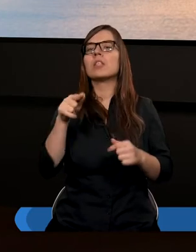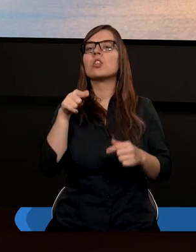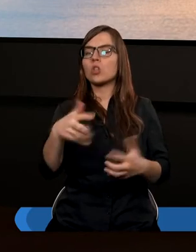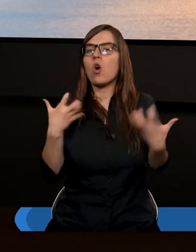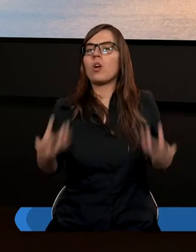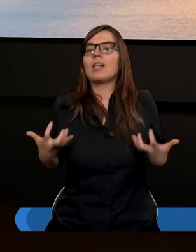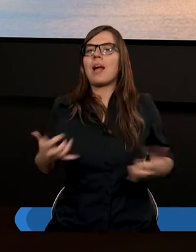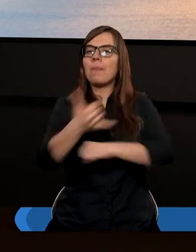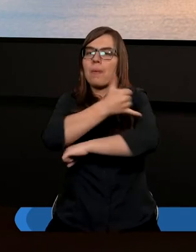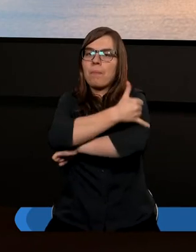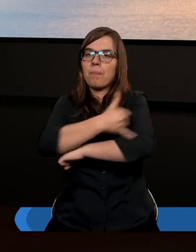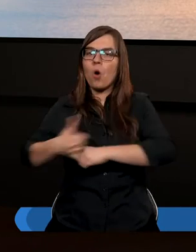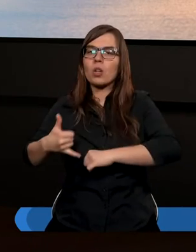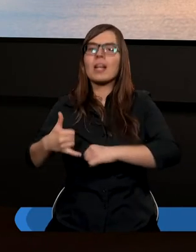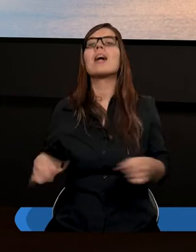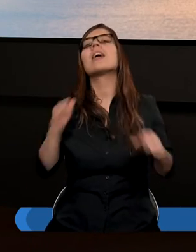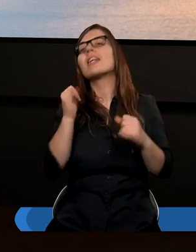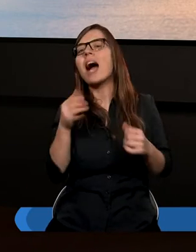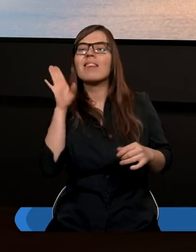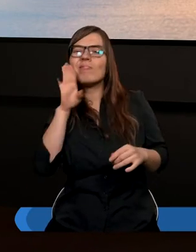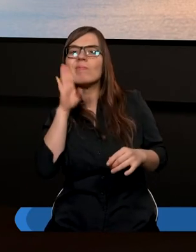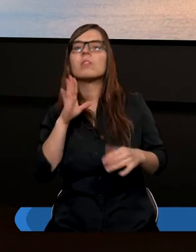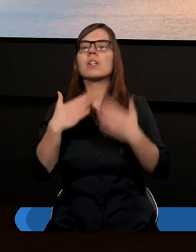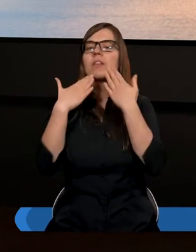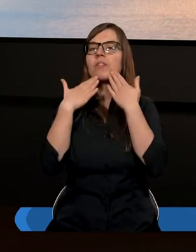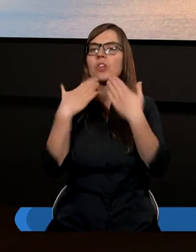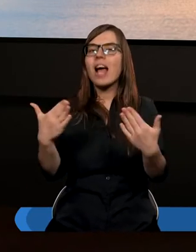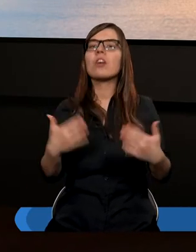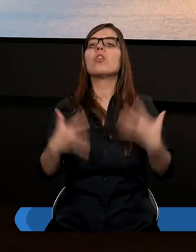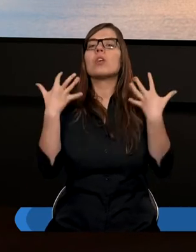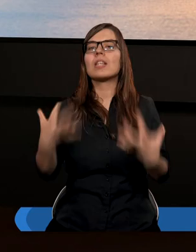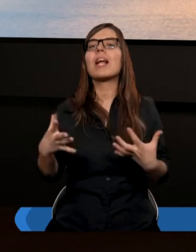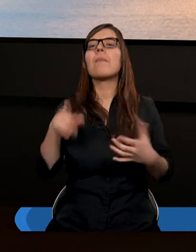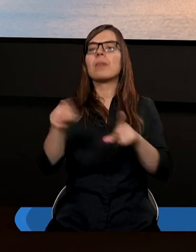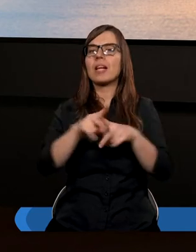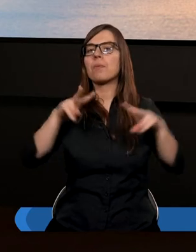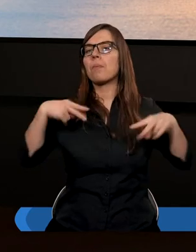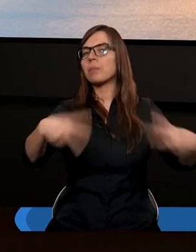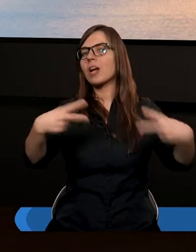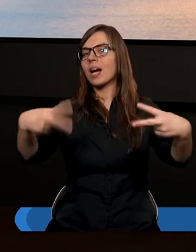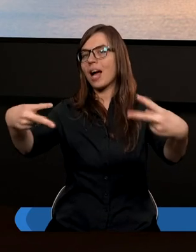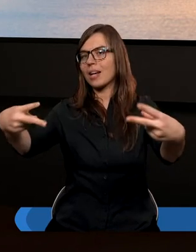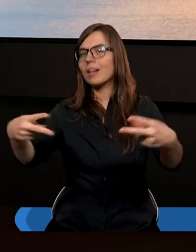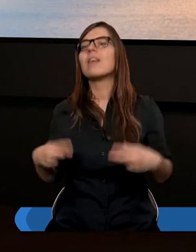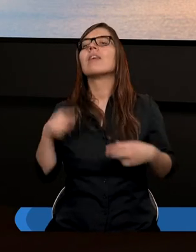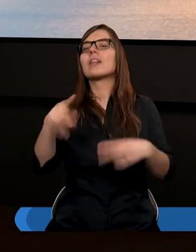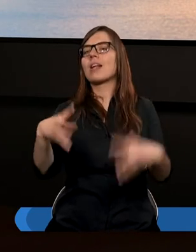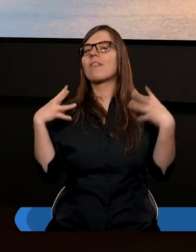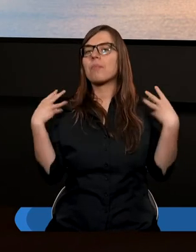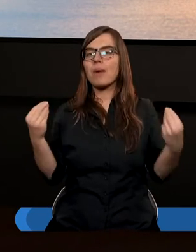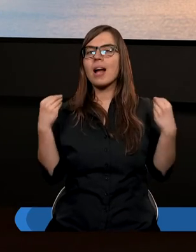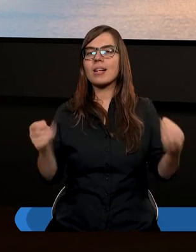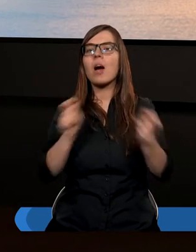I to chcemy podkreślać, jak również wdzięczności chcemy też przekazywać. te